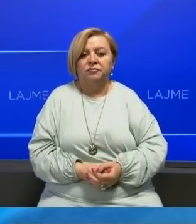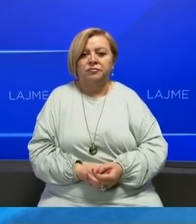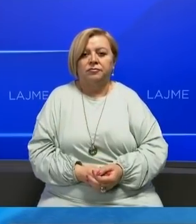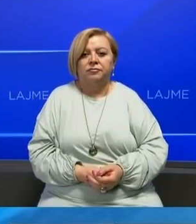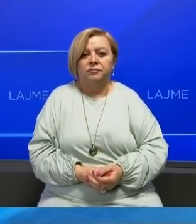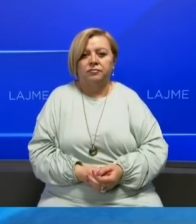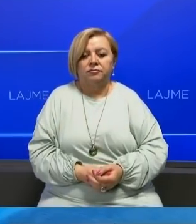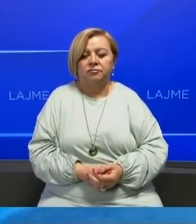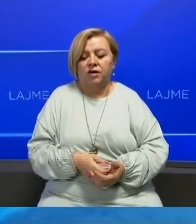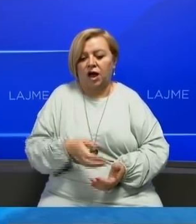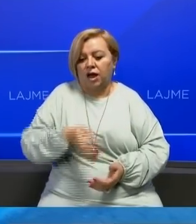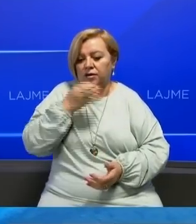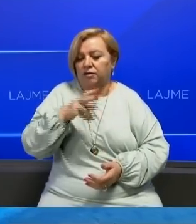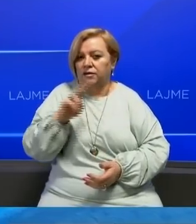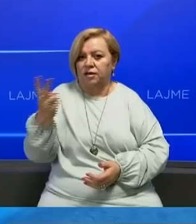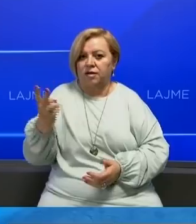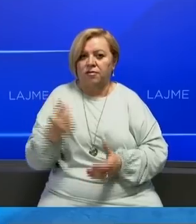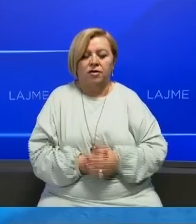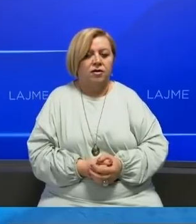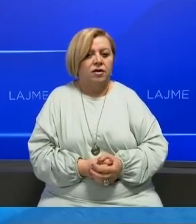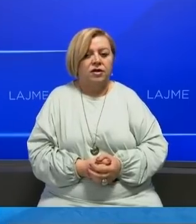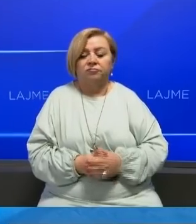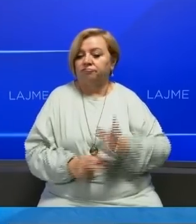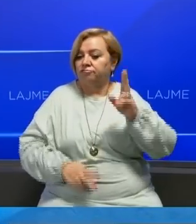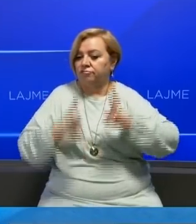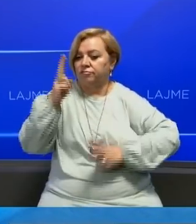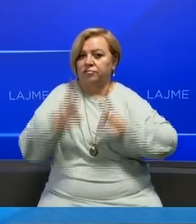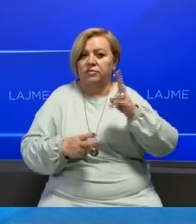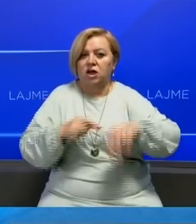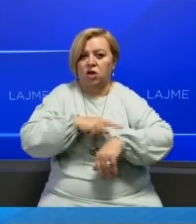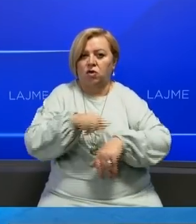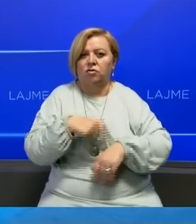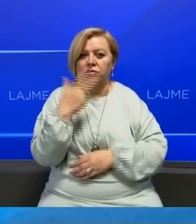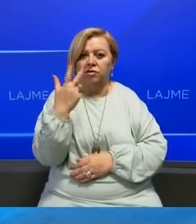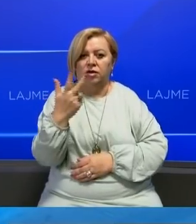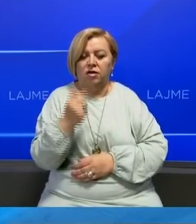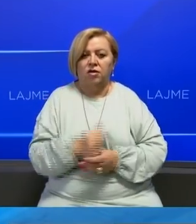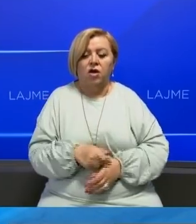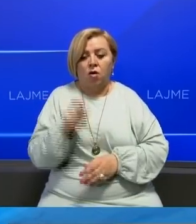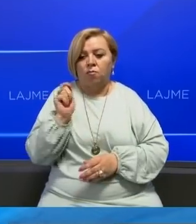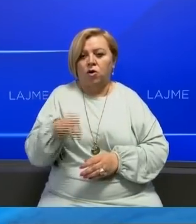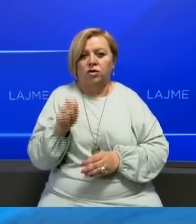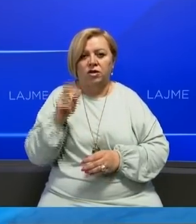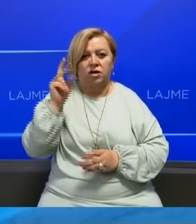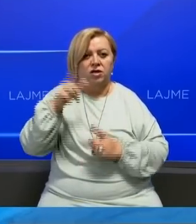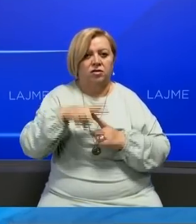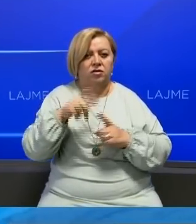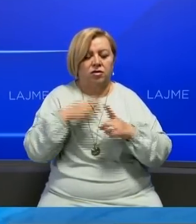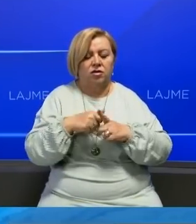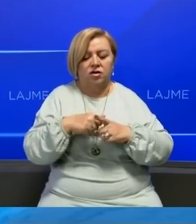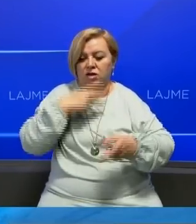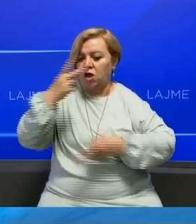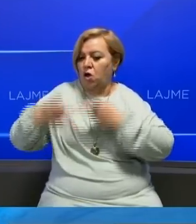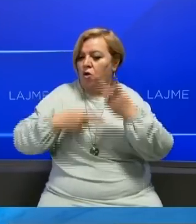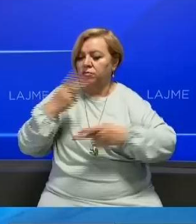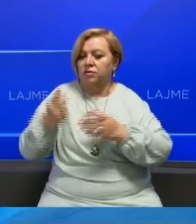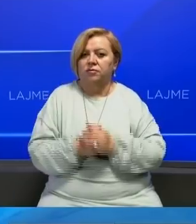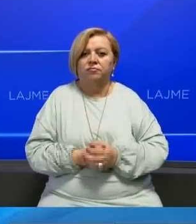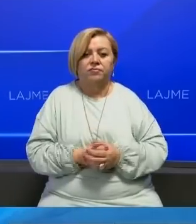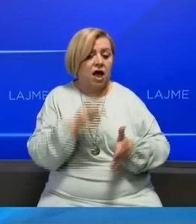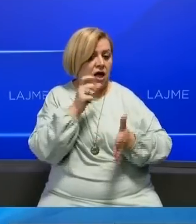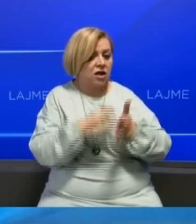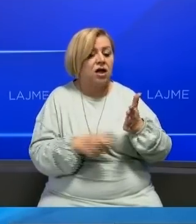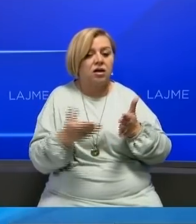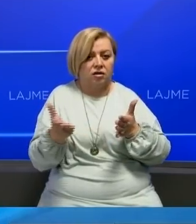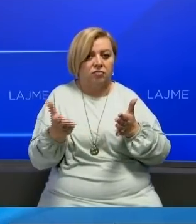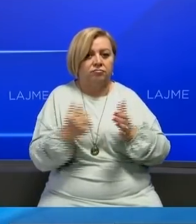Do nëndrojmë tem të një të ndëruar shikues pas një debati gati tre orësh mes bordit të rëtë kësë e Komisionit për Bugjet dhe Transfere. Antaret e